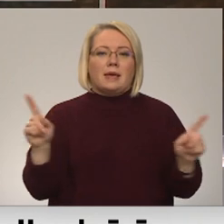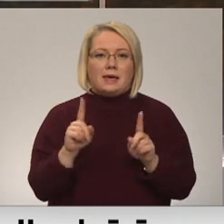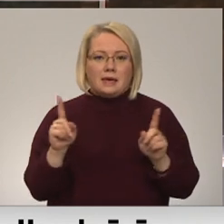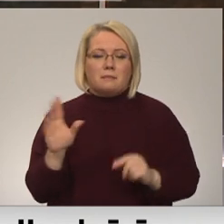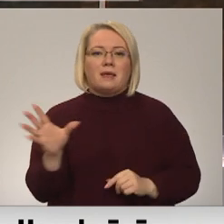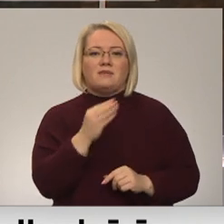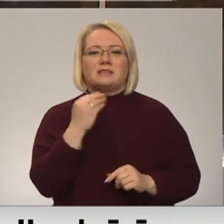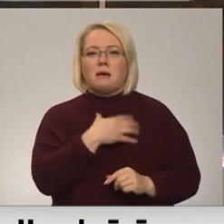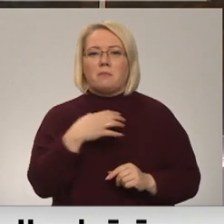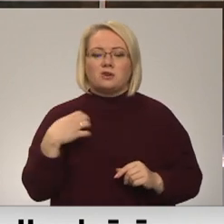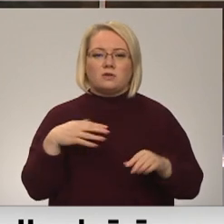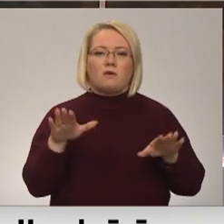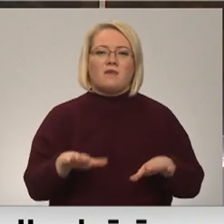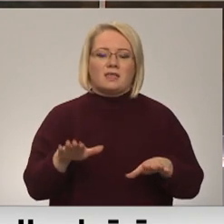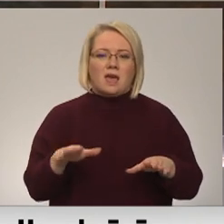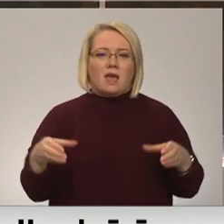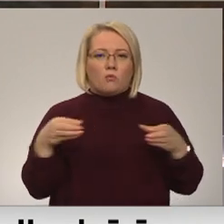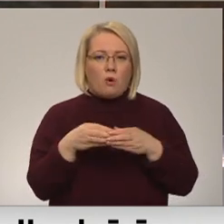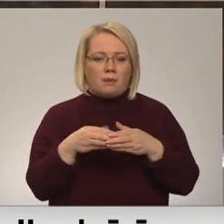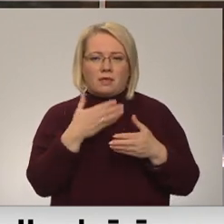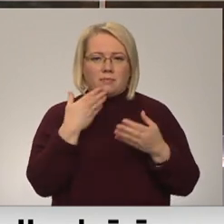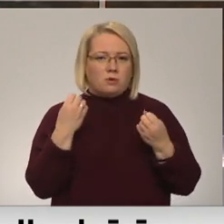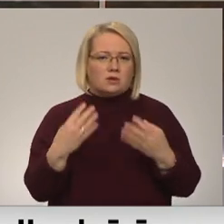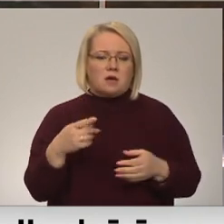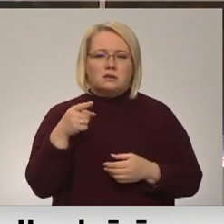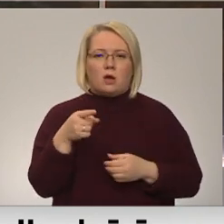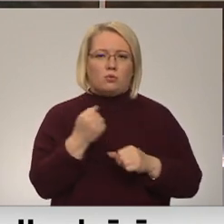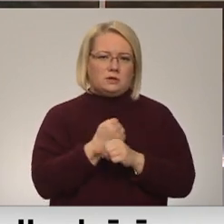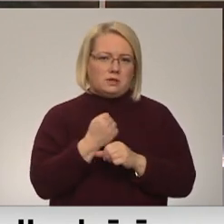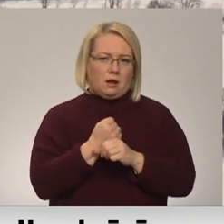visām pašvaldībām un vietējām kopienām, ir skaidrs, kā to izdarīt.